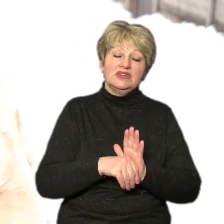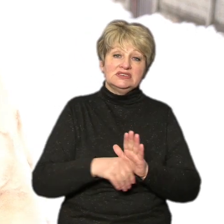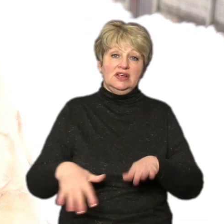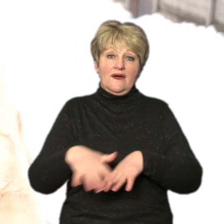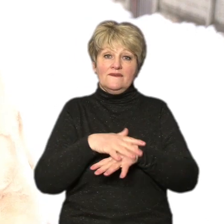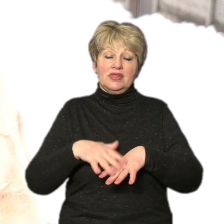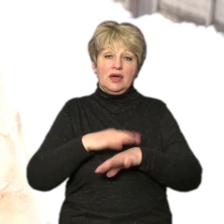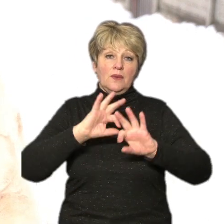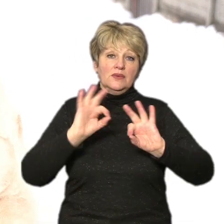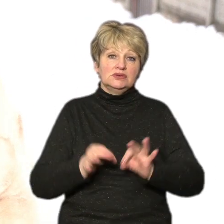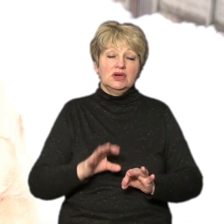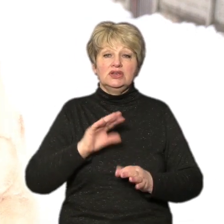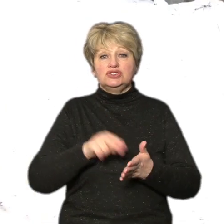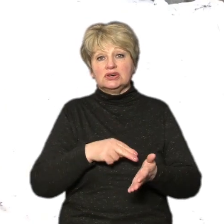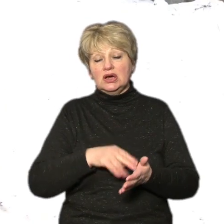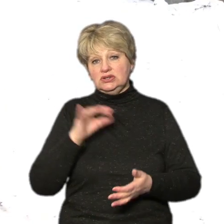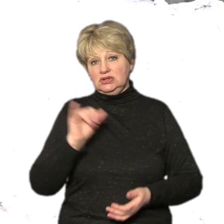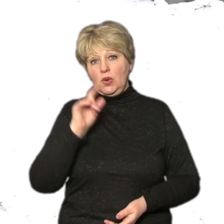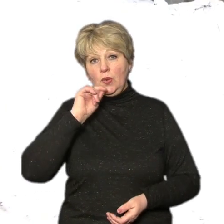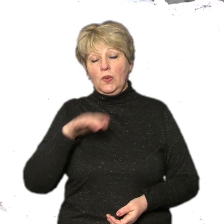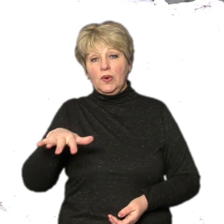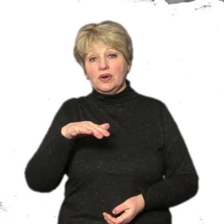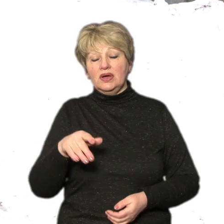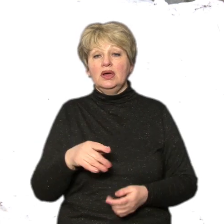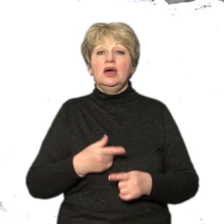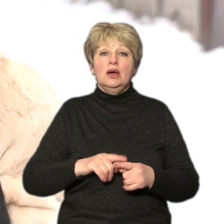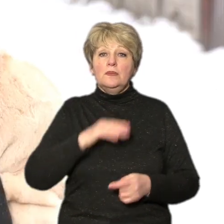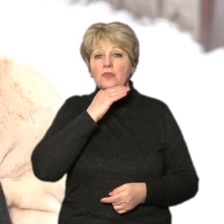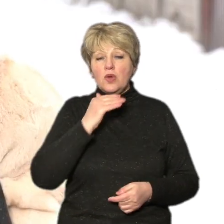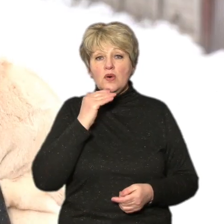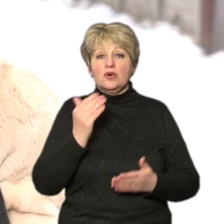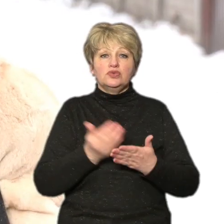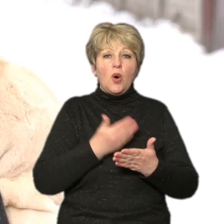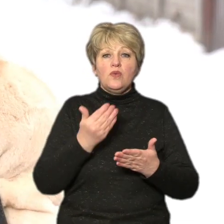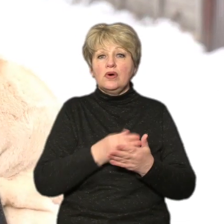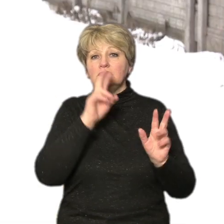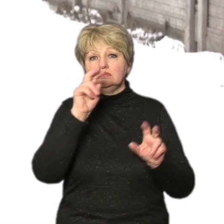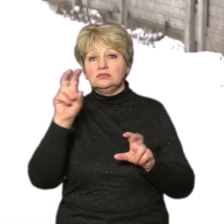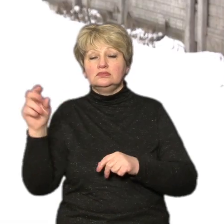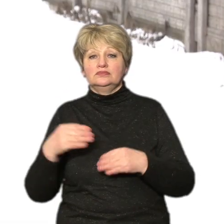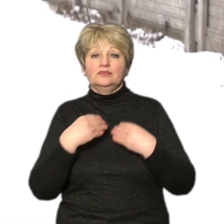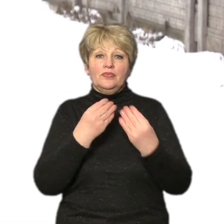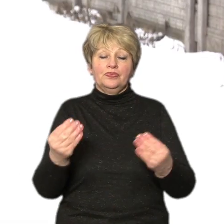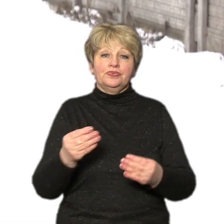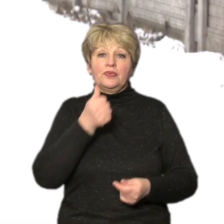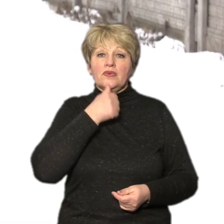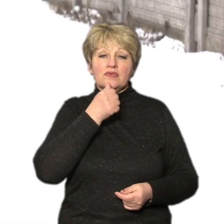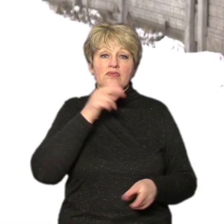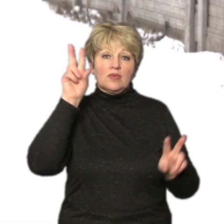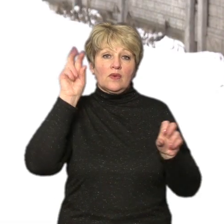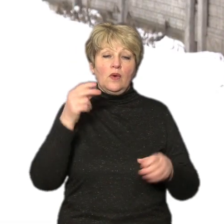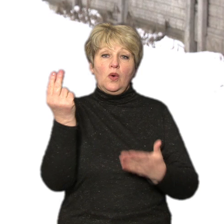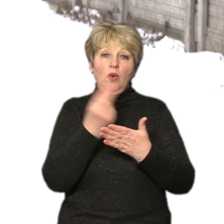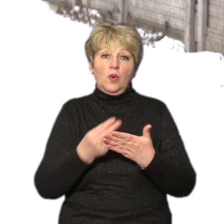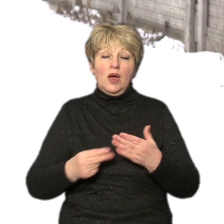не тільки Черкащини, а й України. Чимало із нових назв, каже Ольга Мартинова, отримало прізвище художників. Старалися в комісії